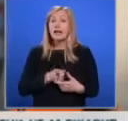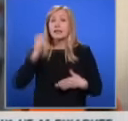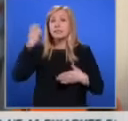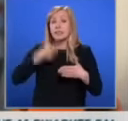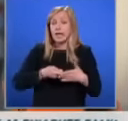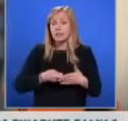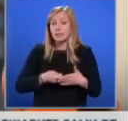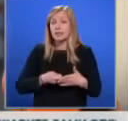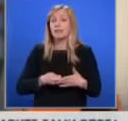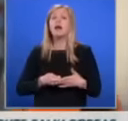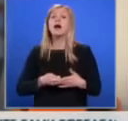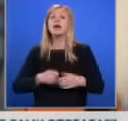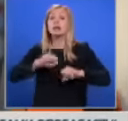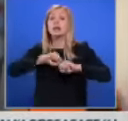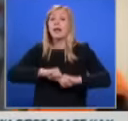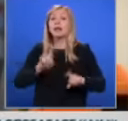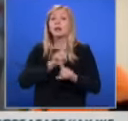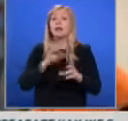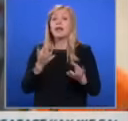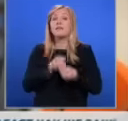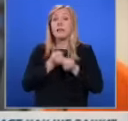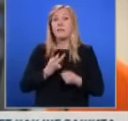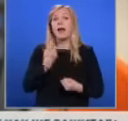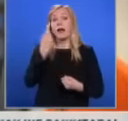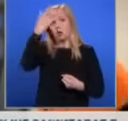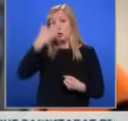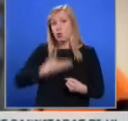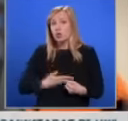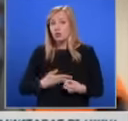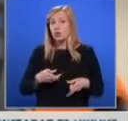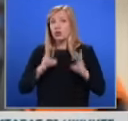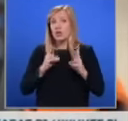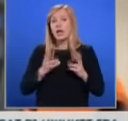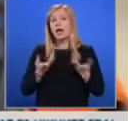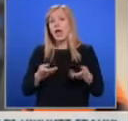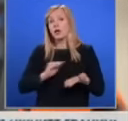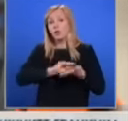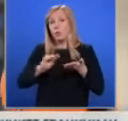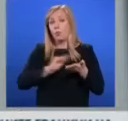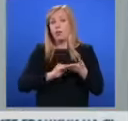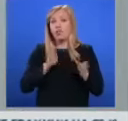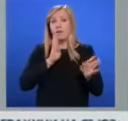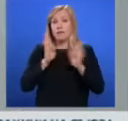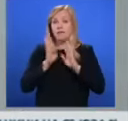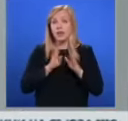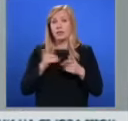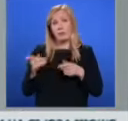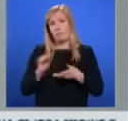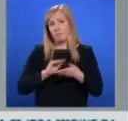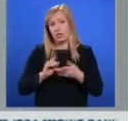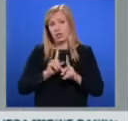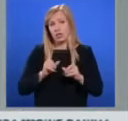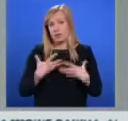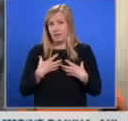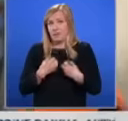не взима едно лично решение, така както, за съжаление, пише в социалните мрежи, че директорът не е взел мерки да